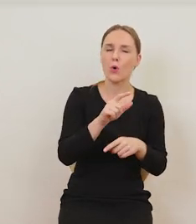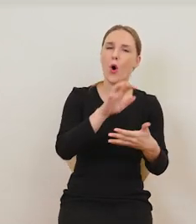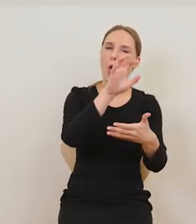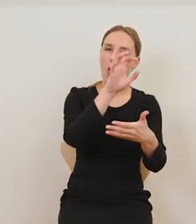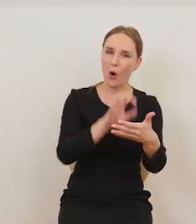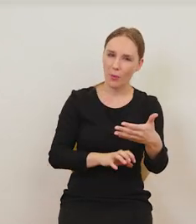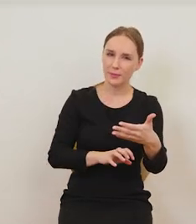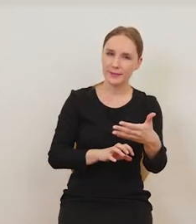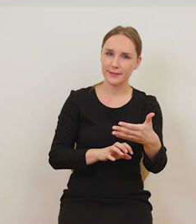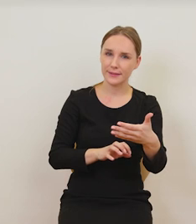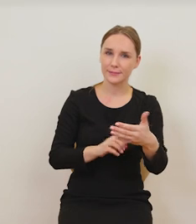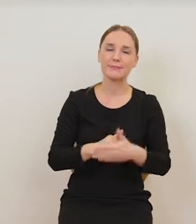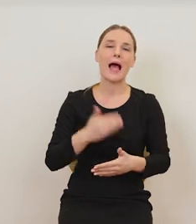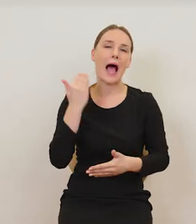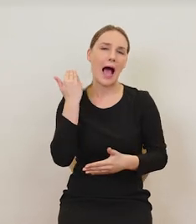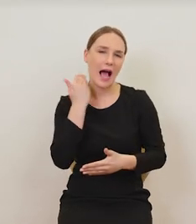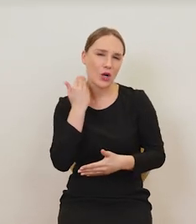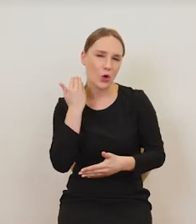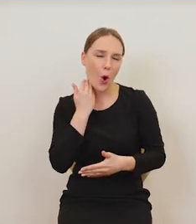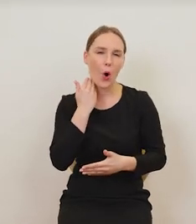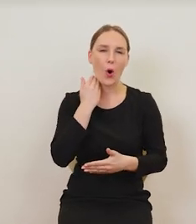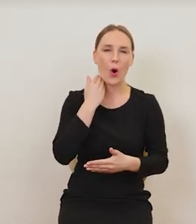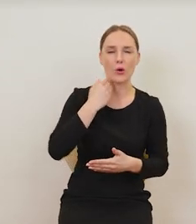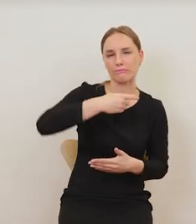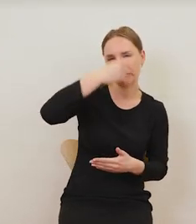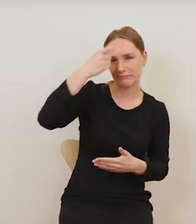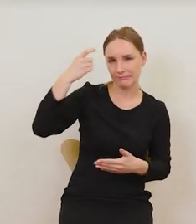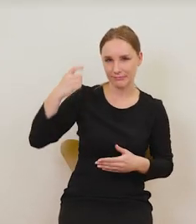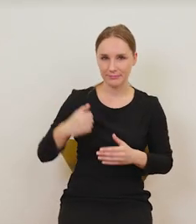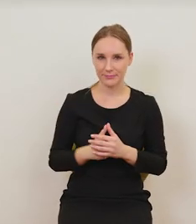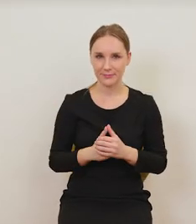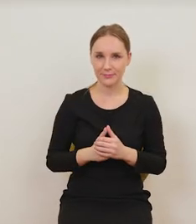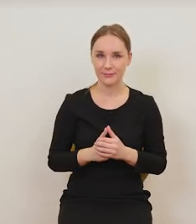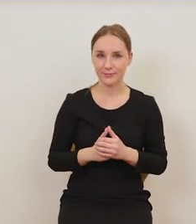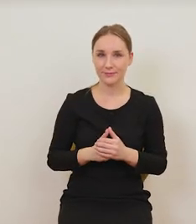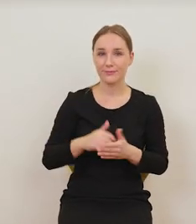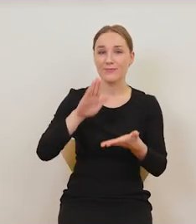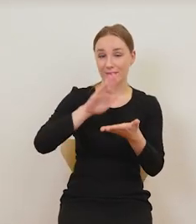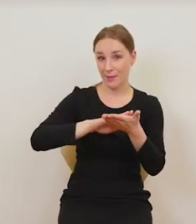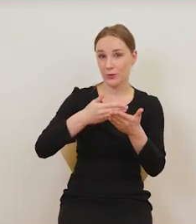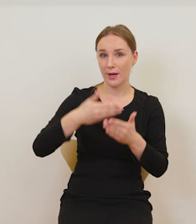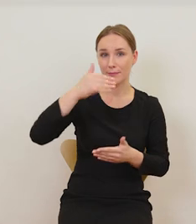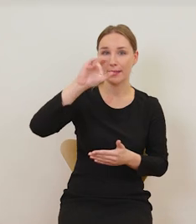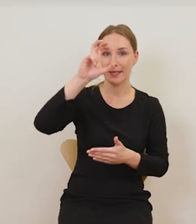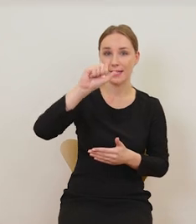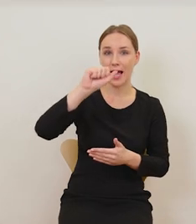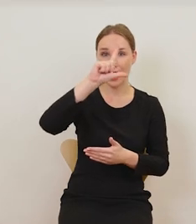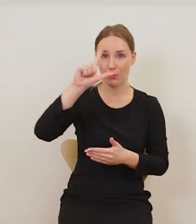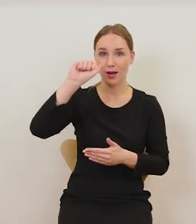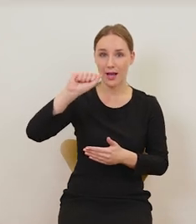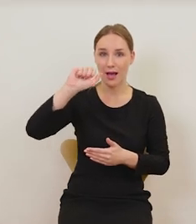alkoholowych skutków. Tutaj mamy Michała Anioła Bonarotti,